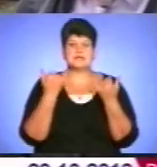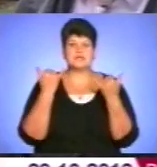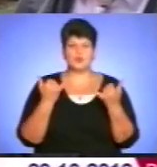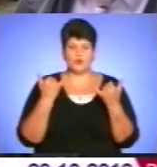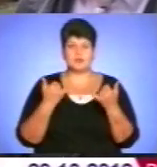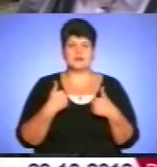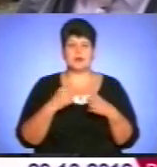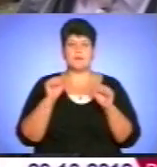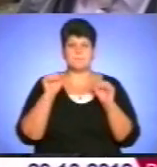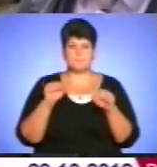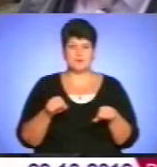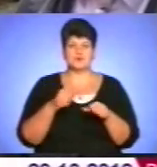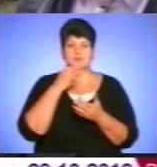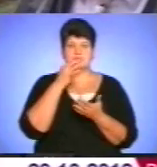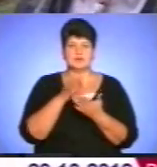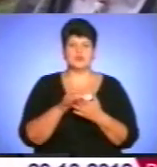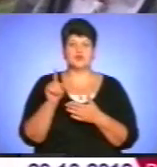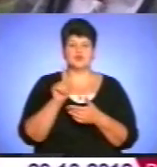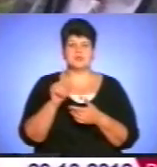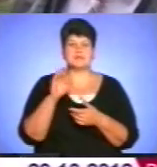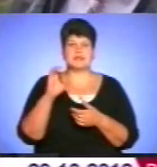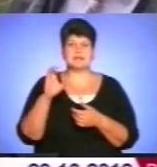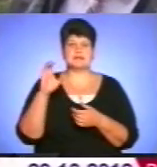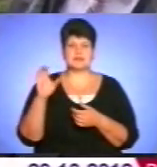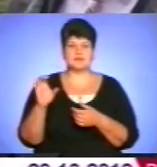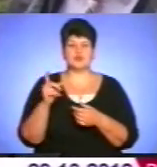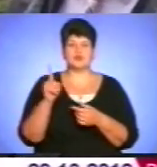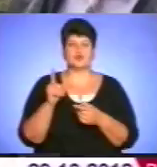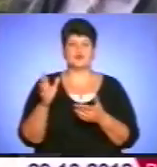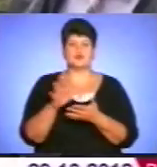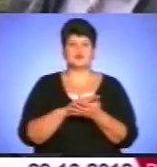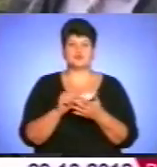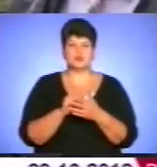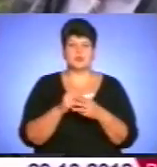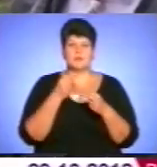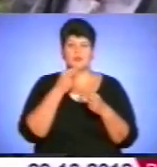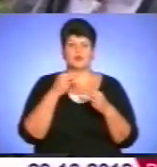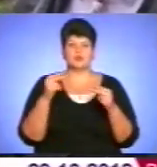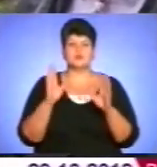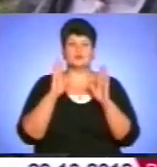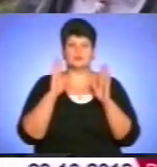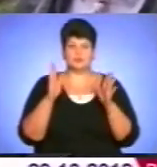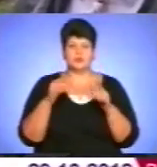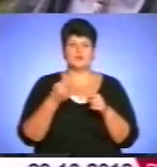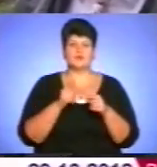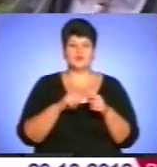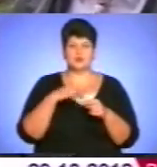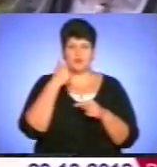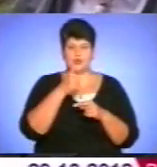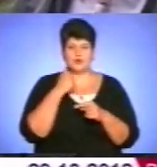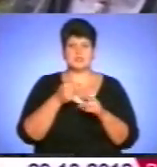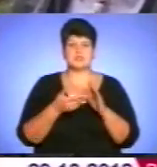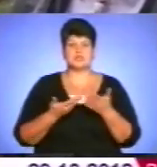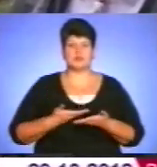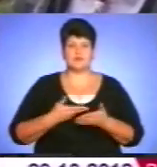можу запевнити Сергія Сергійовича, що збут на продукцію безперечно буде. Лиже цього року у житлове